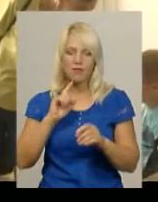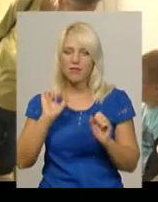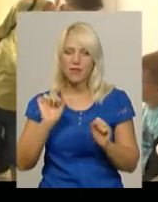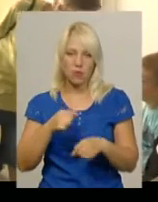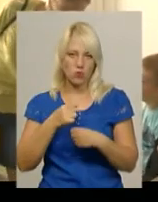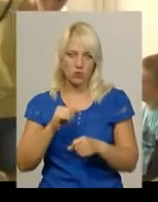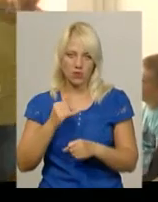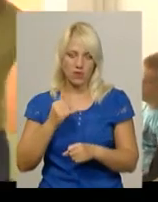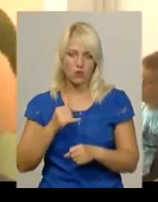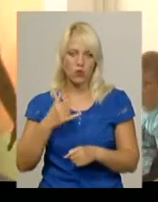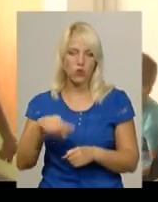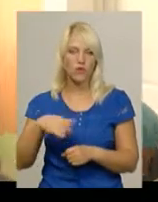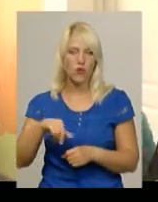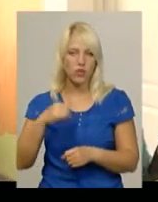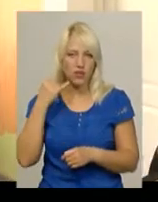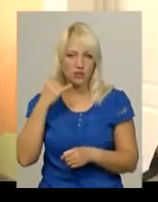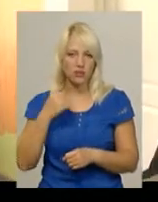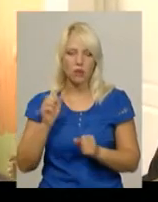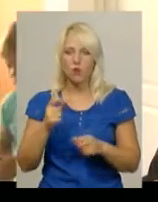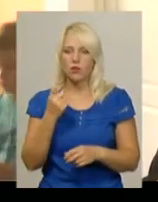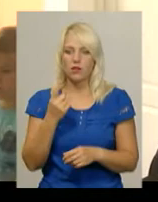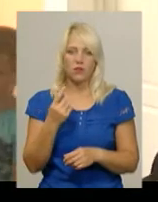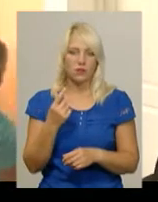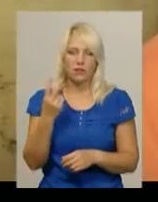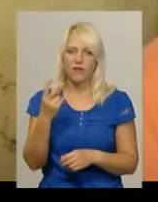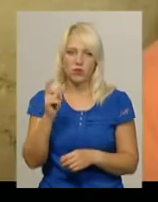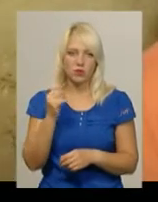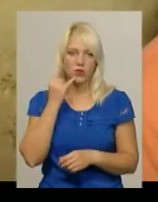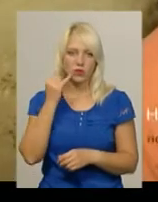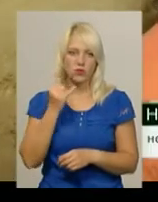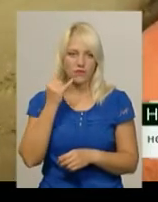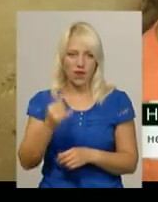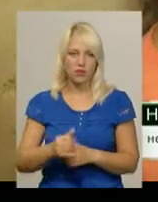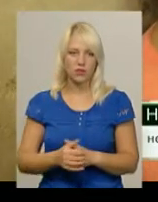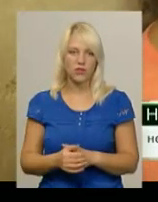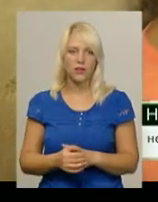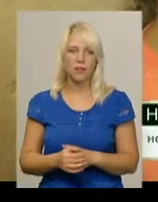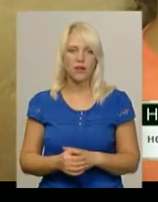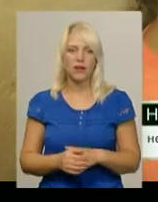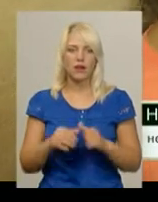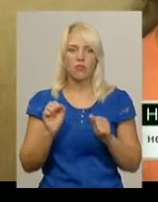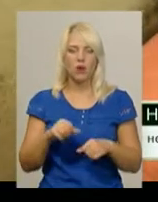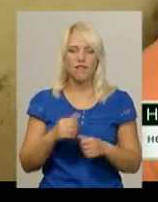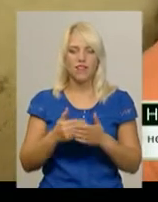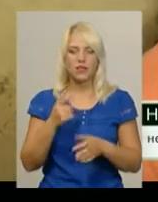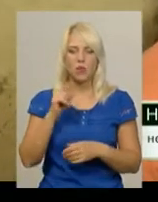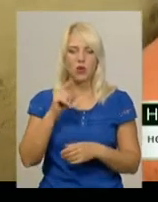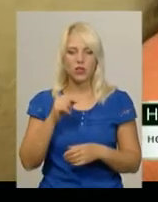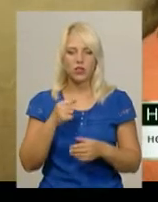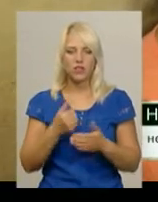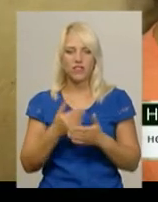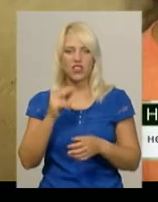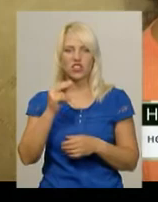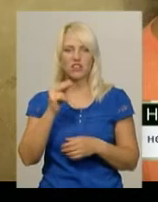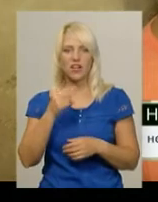нереально, може один-два чоловіка дозванюється. Хочемо вже попасти від понеділка, навіть від четверга,